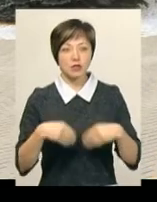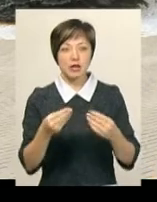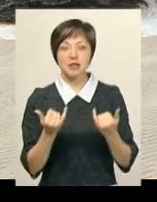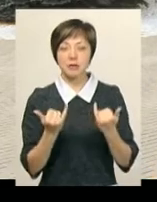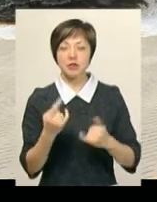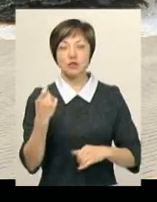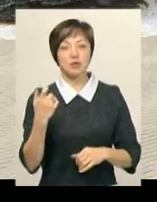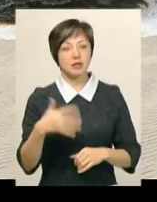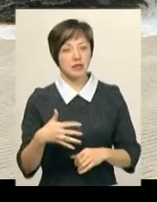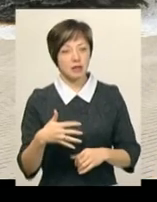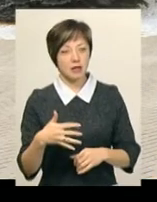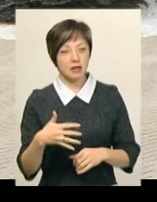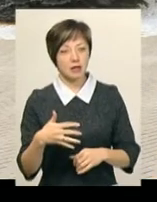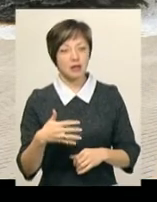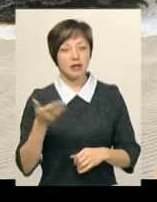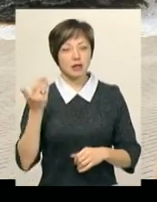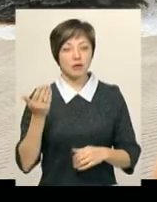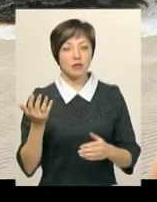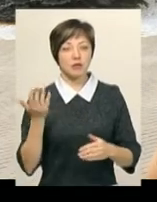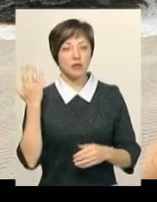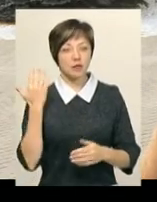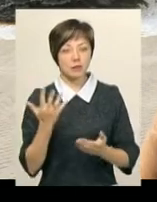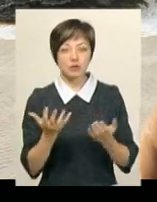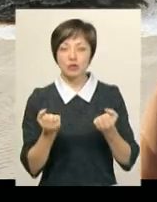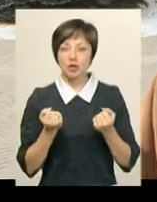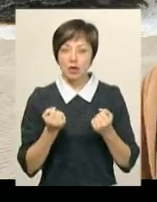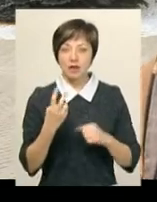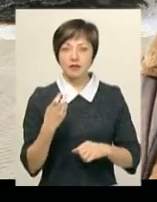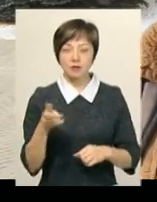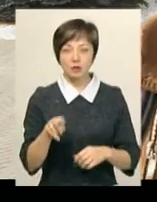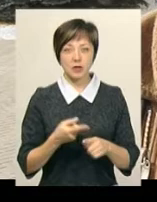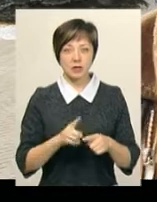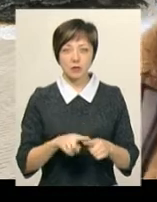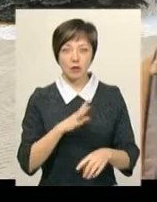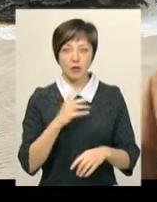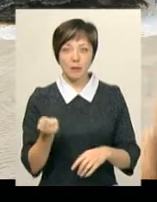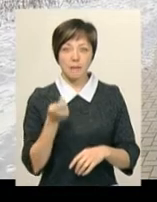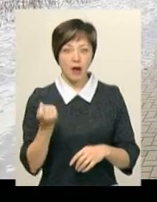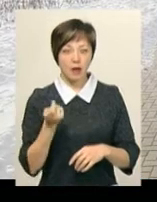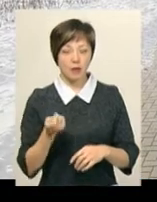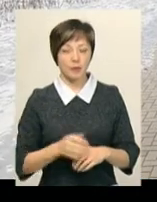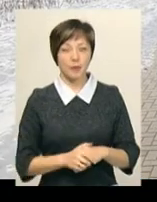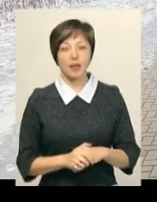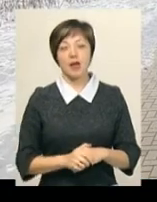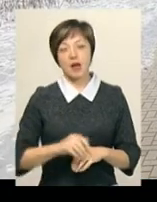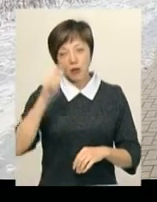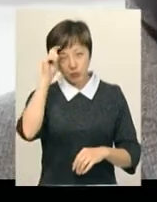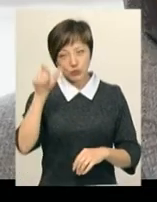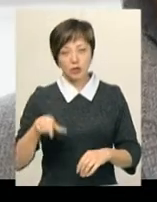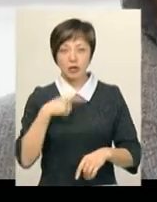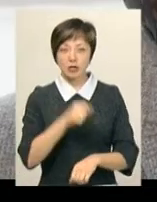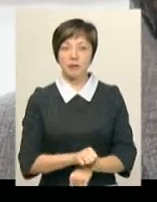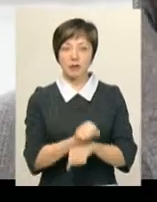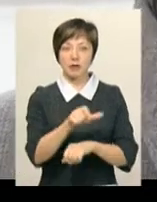тепер 150. Тоді б отримали 200 і це було мало. Віктор Галущак каже,